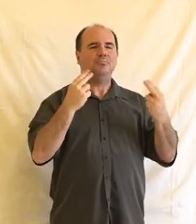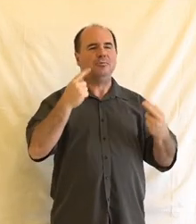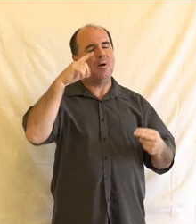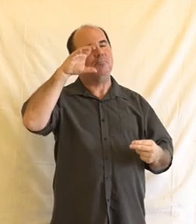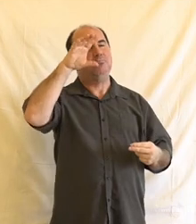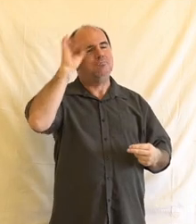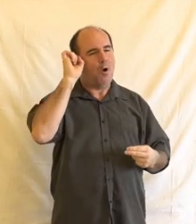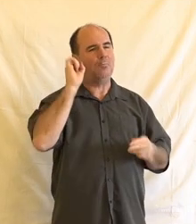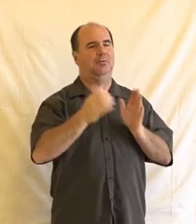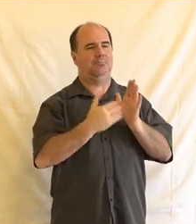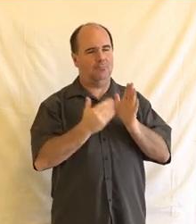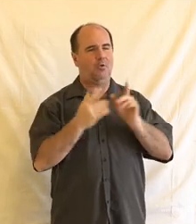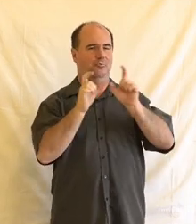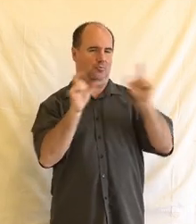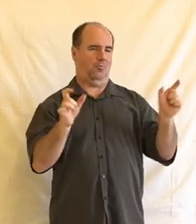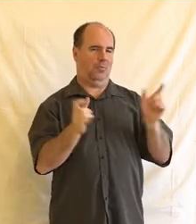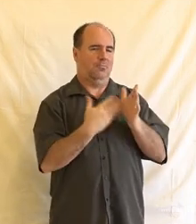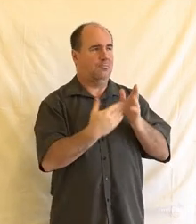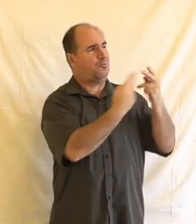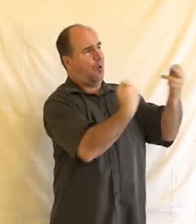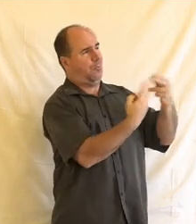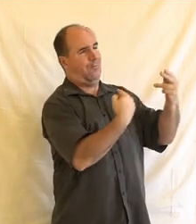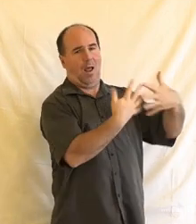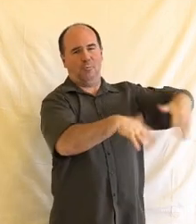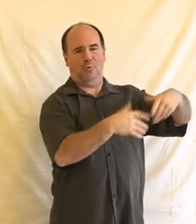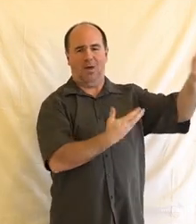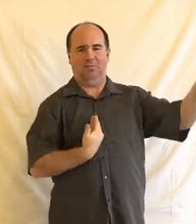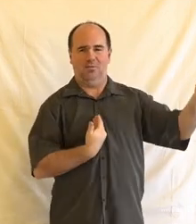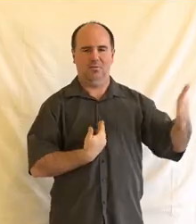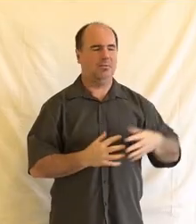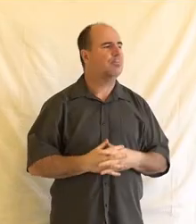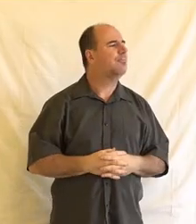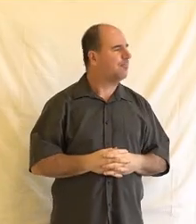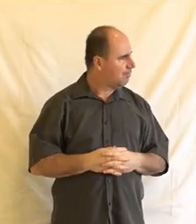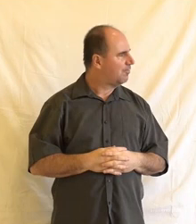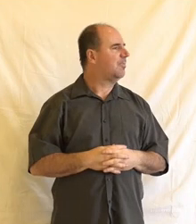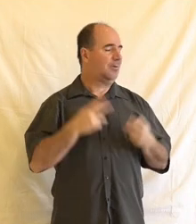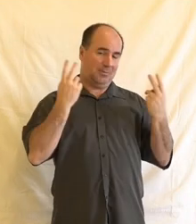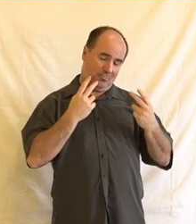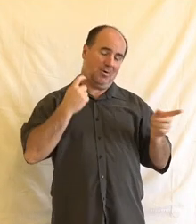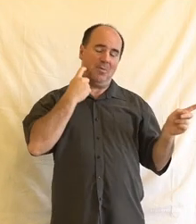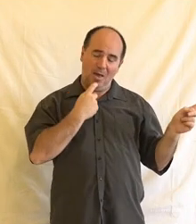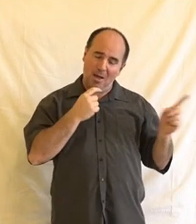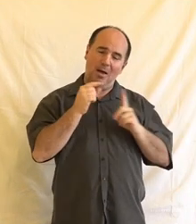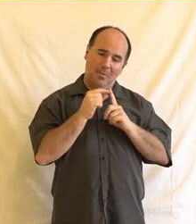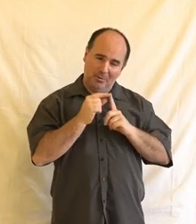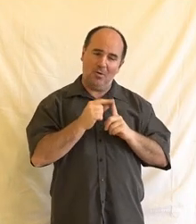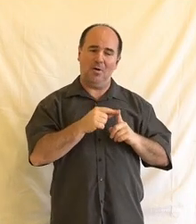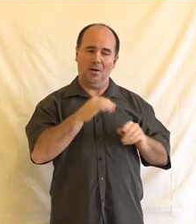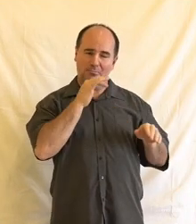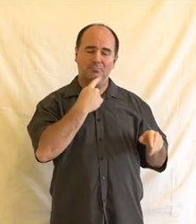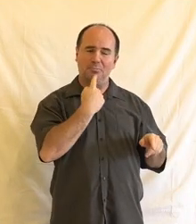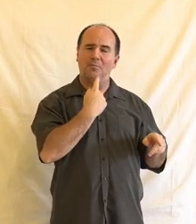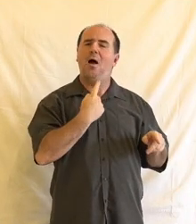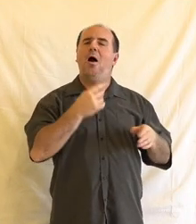nebo důvody, proč se to děje. Jeden z těch důvodů samozřejmě zmiňovala i Jana Patinová ohledně úspory nákladů a tak dále,